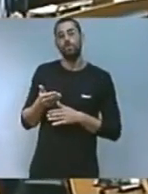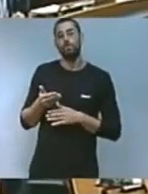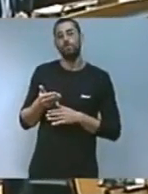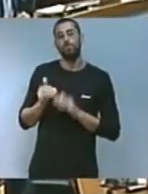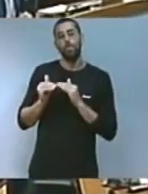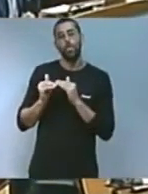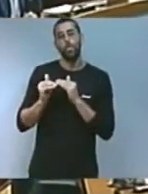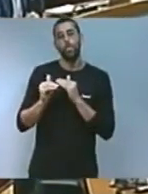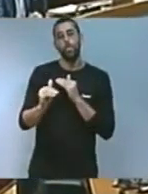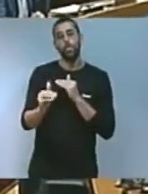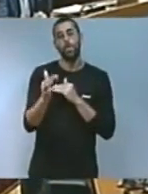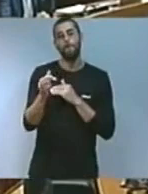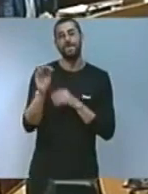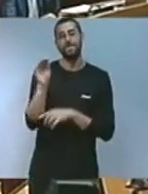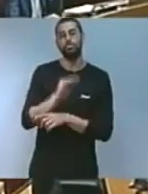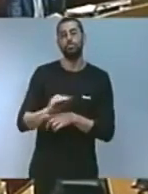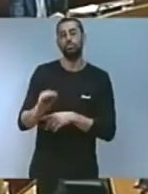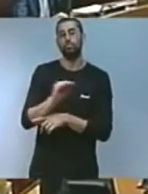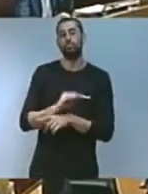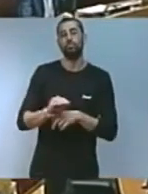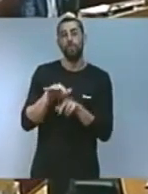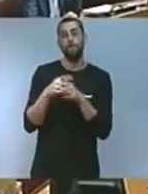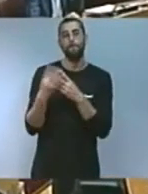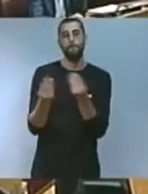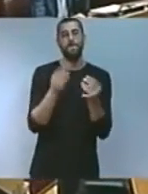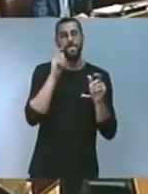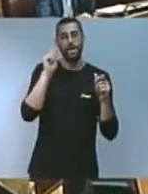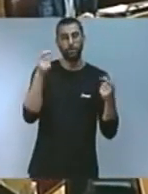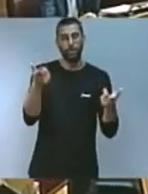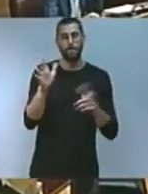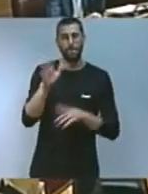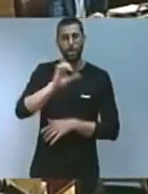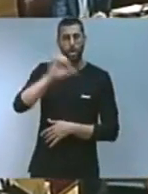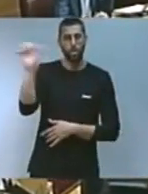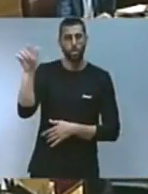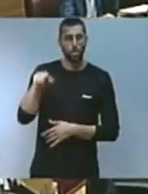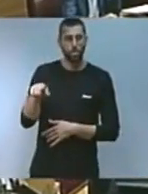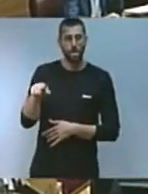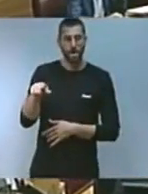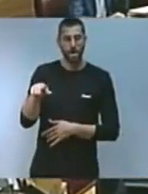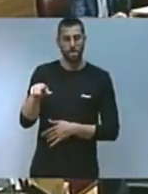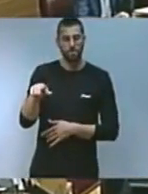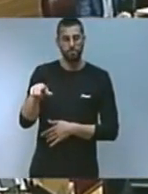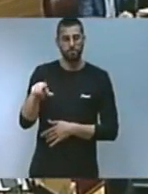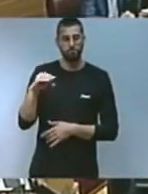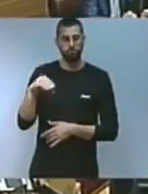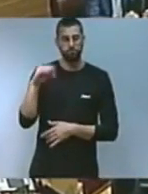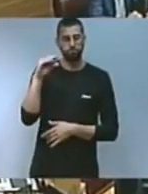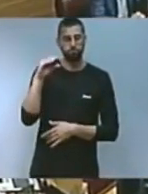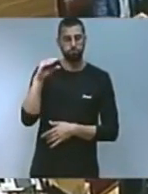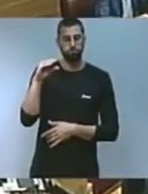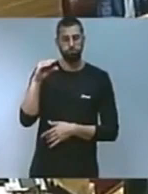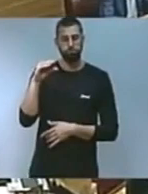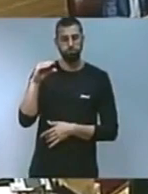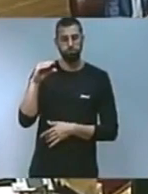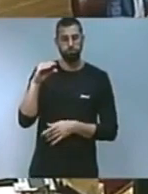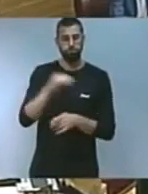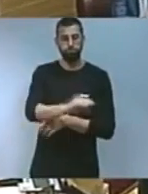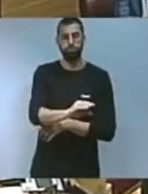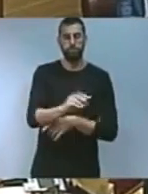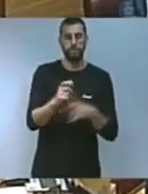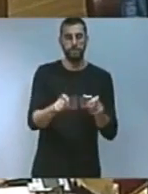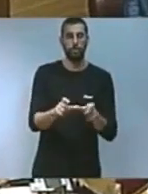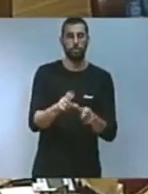natural però que la Unió Europea puga primar les concentracions en poques mans d'un sector com l'agrícola